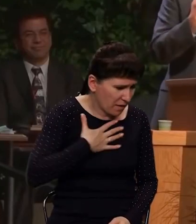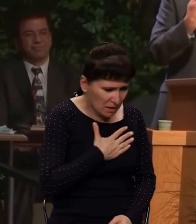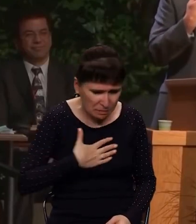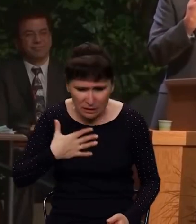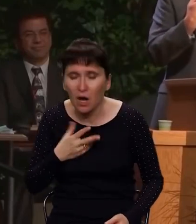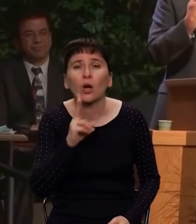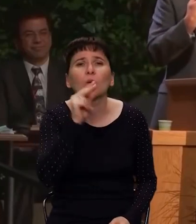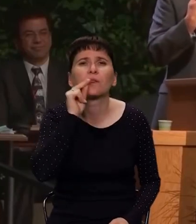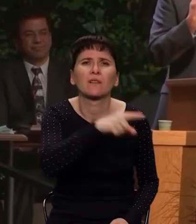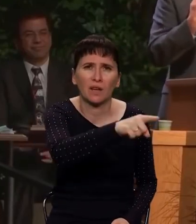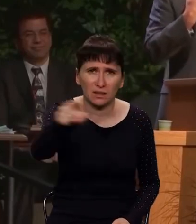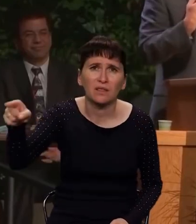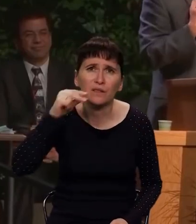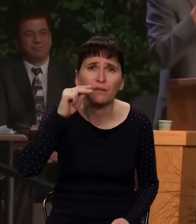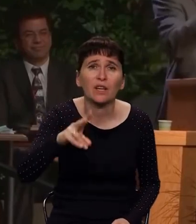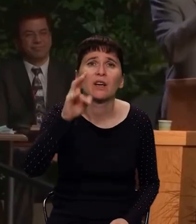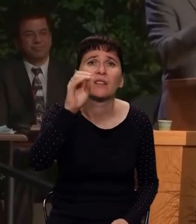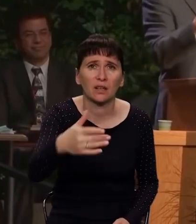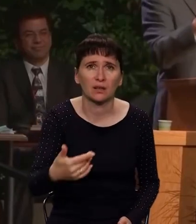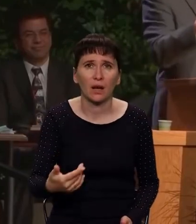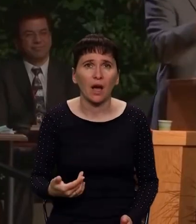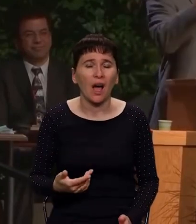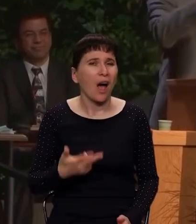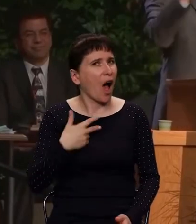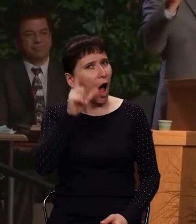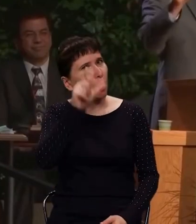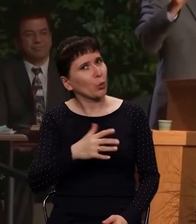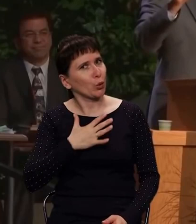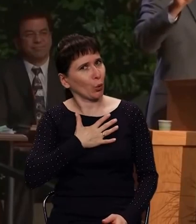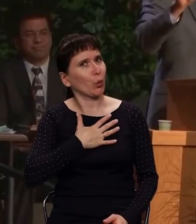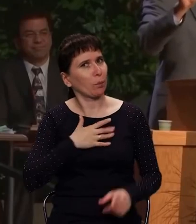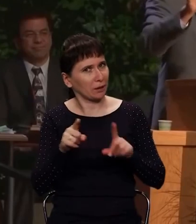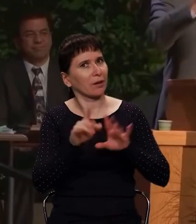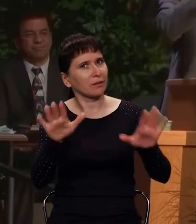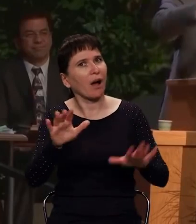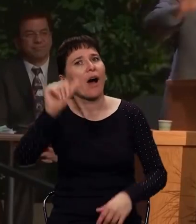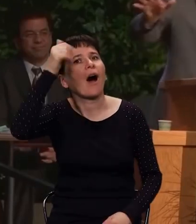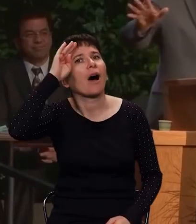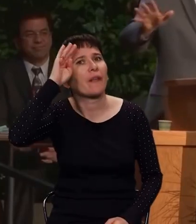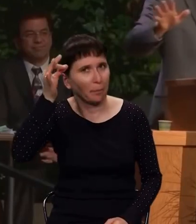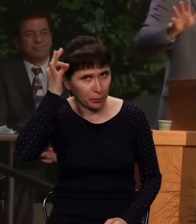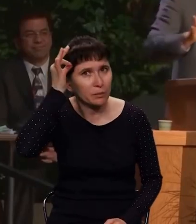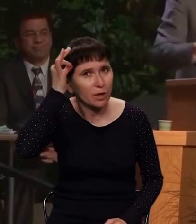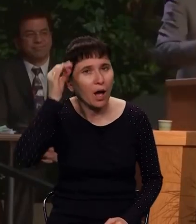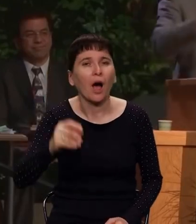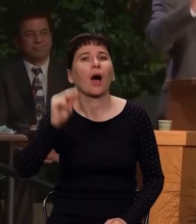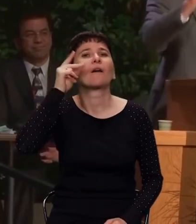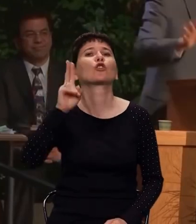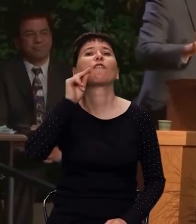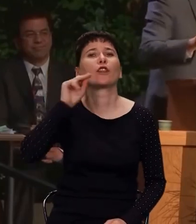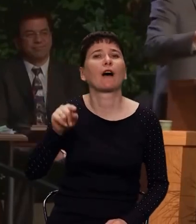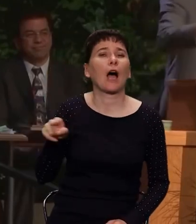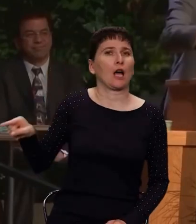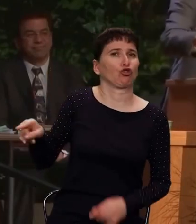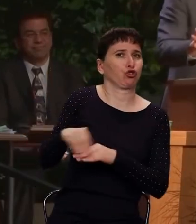виноват? И очень часто мы ищем крайнего, это началось с Эдема, правильно, да? Мы эту цепочку знаем, виновата